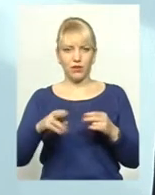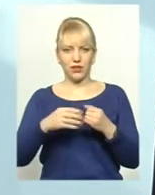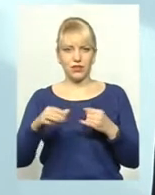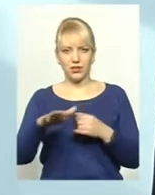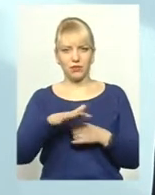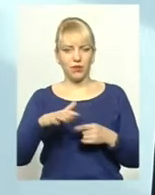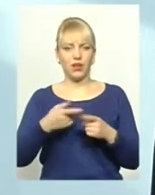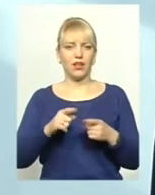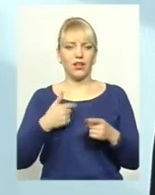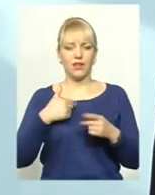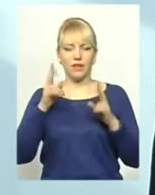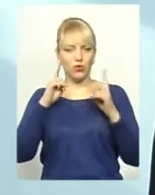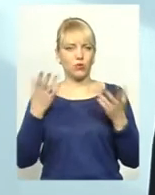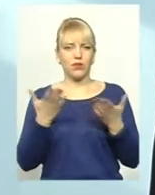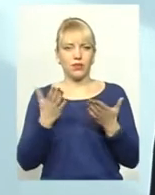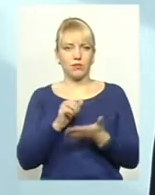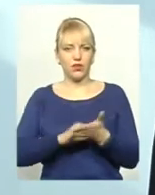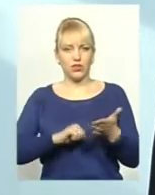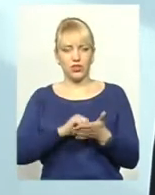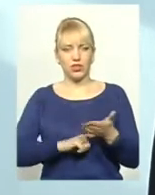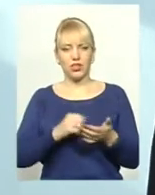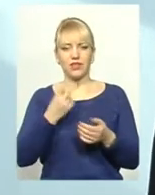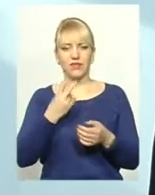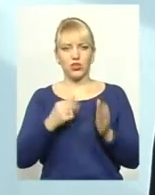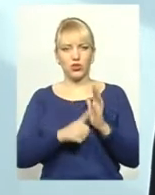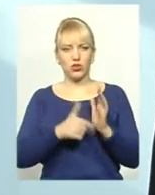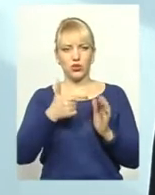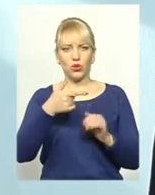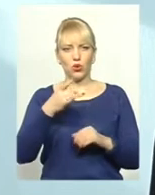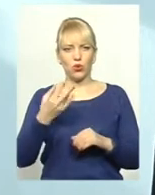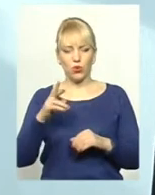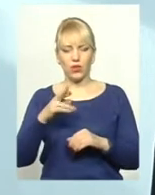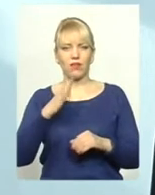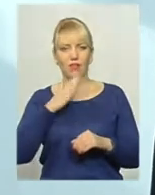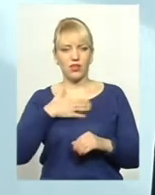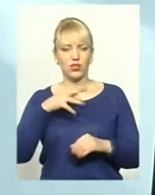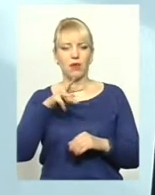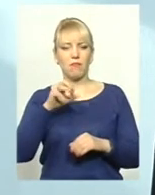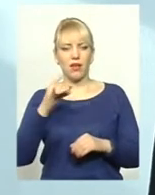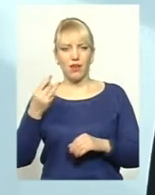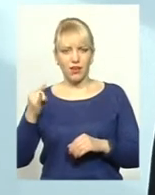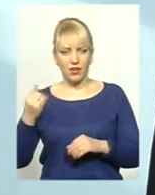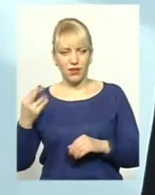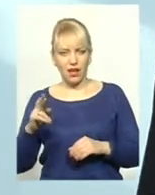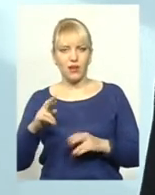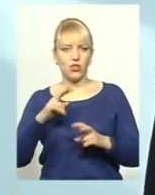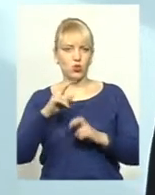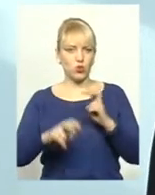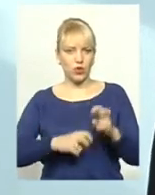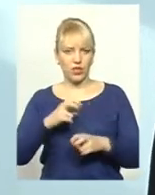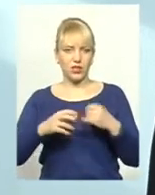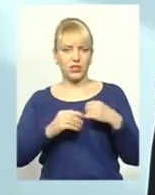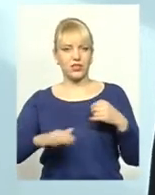на 26 грудня ще знаходилася наша мерія у стані пошуку землі. Тобто земельна ділянка не була ще